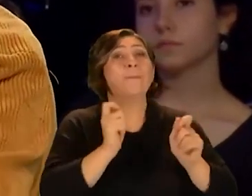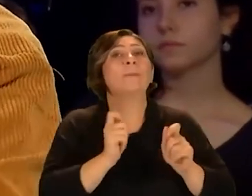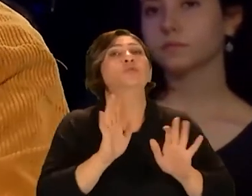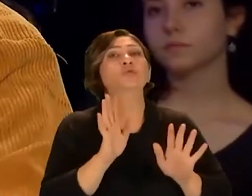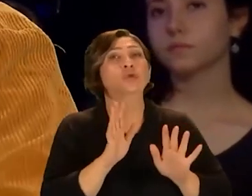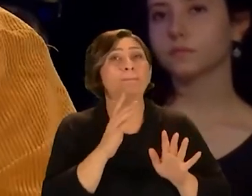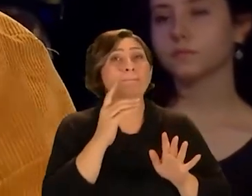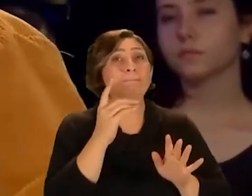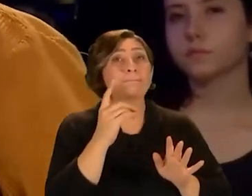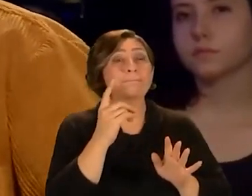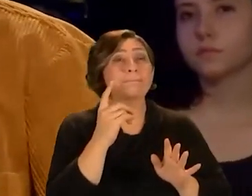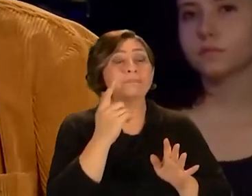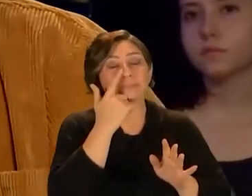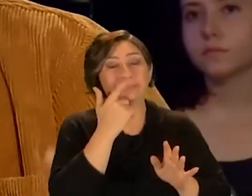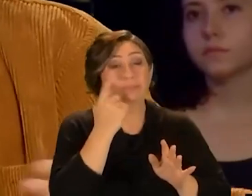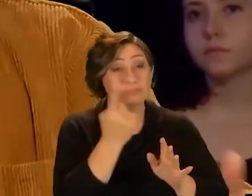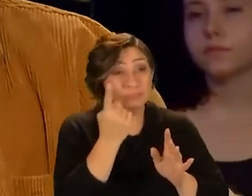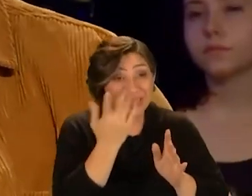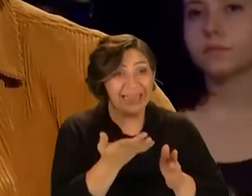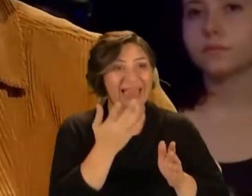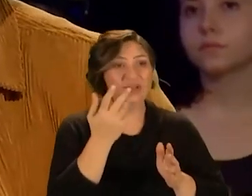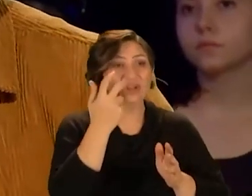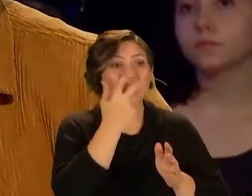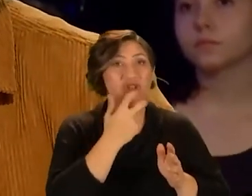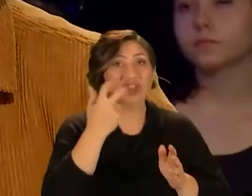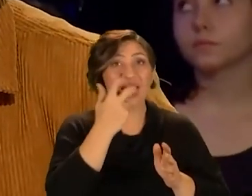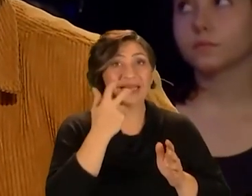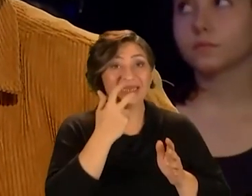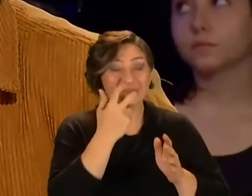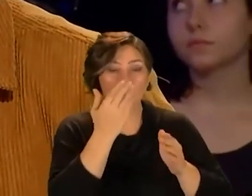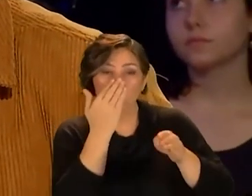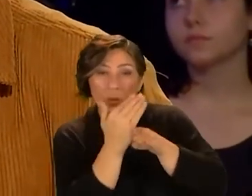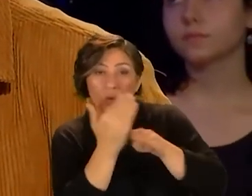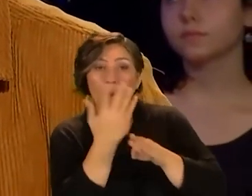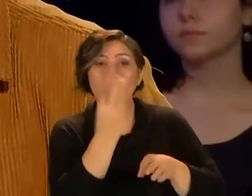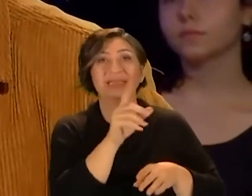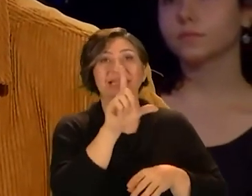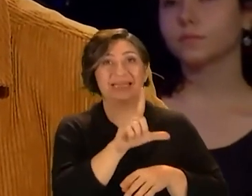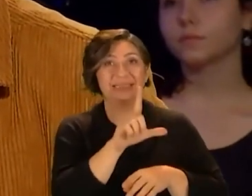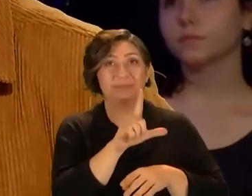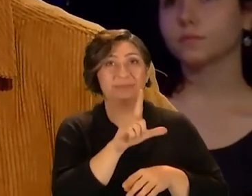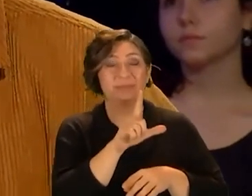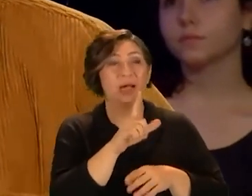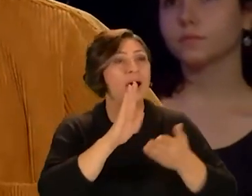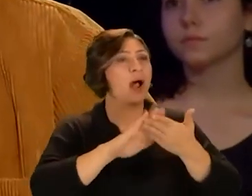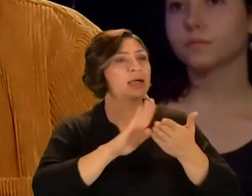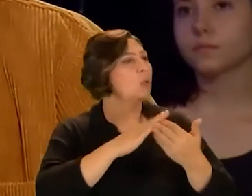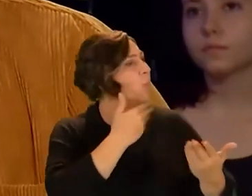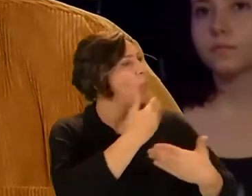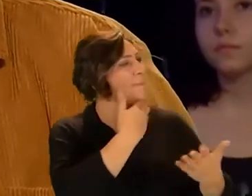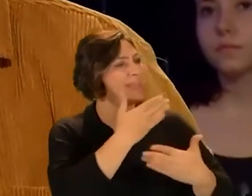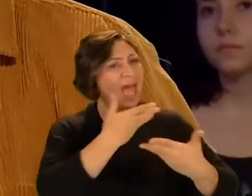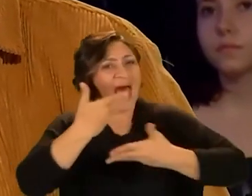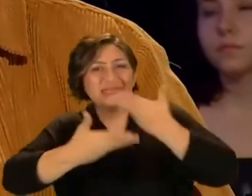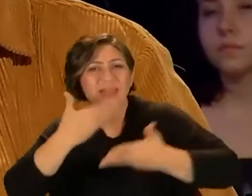yapamıyorsun Bir şekilde şarkı formuna oturtmak lazım O muhabbeti Arkadaşın o